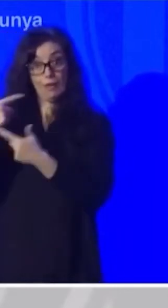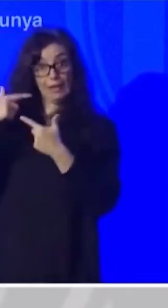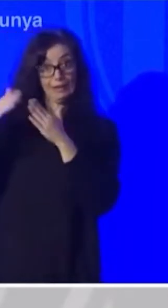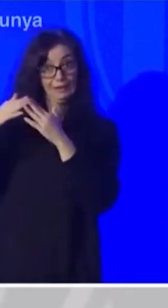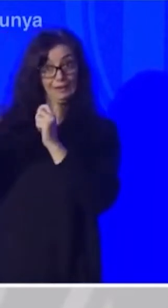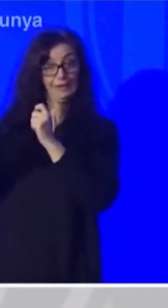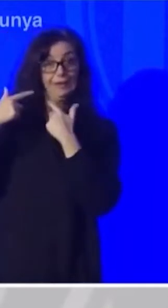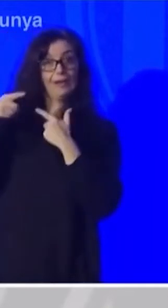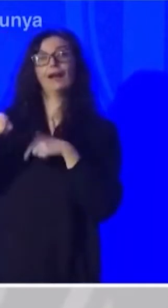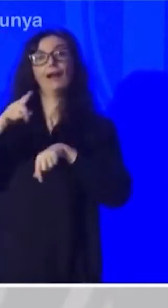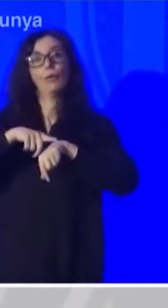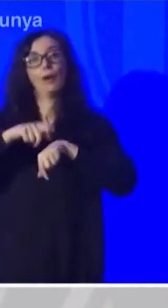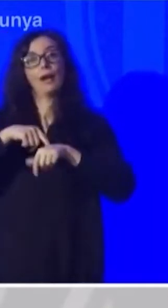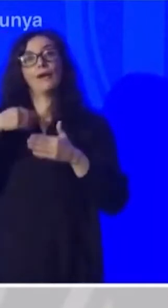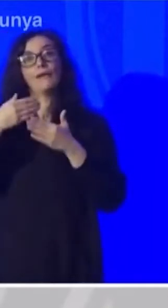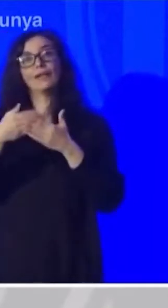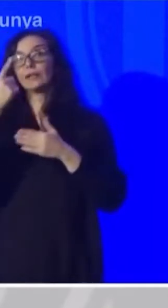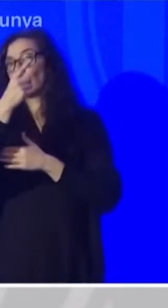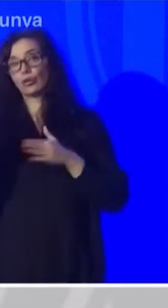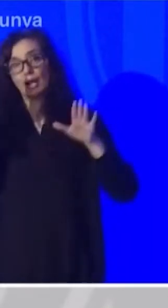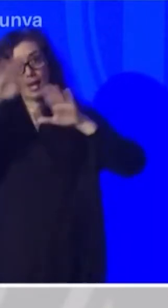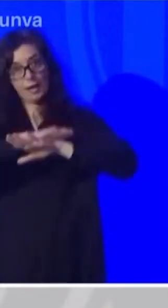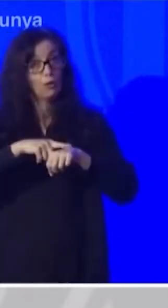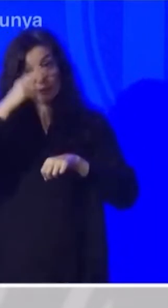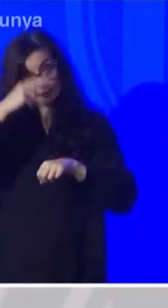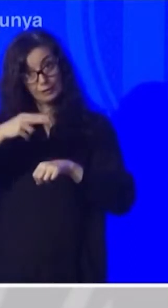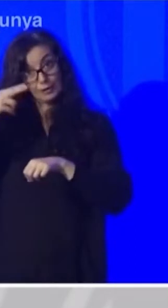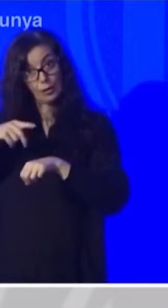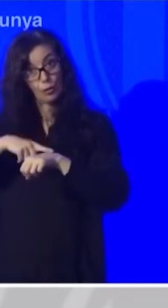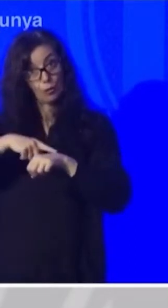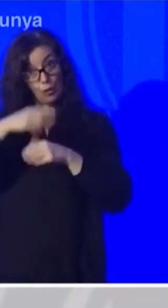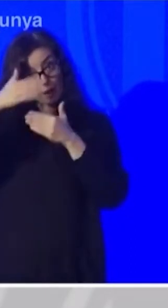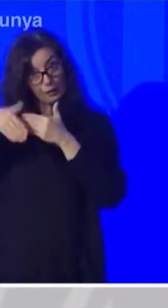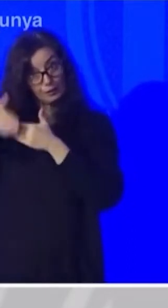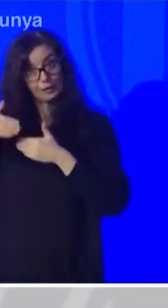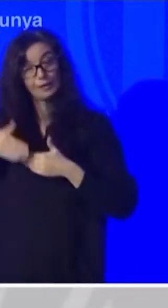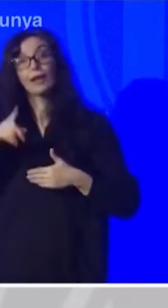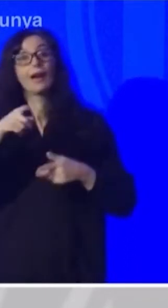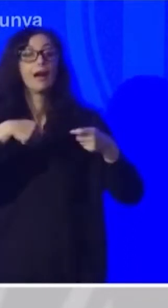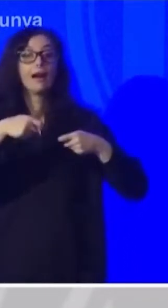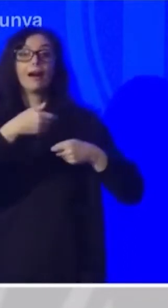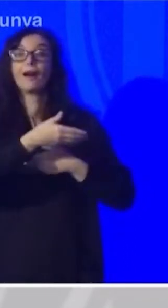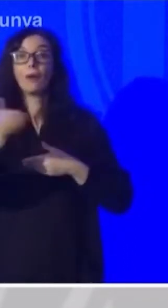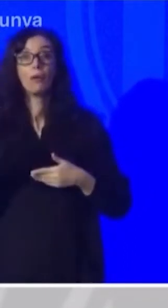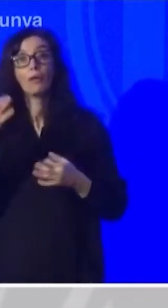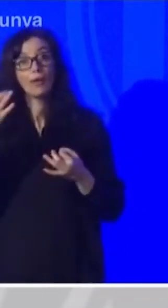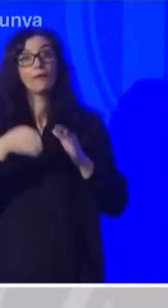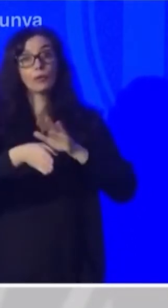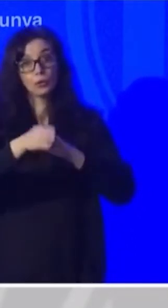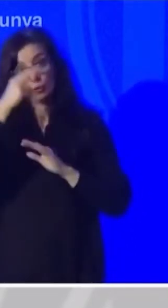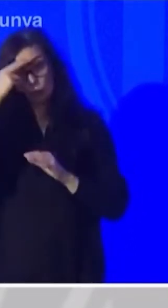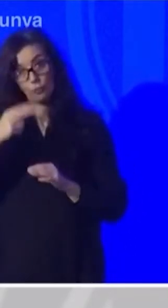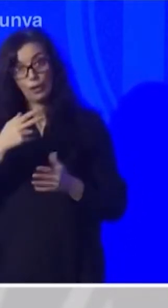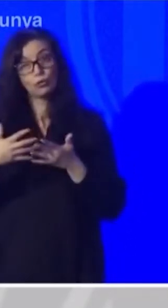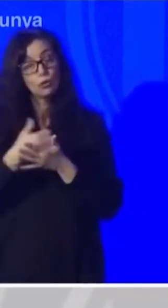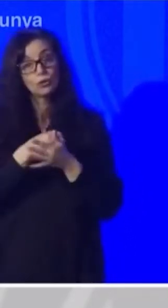domicili aquesta serà fins a les 11 de la nit. Els establiments, recordem, han de seguir complint totes